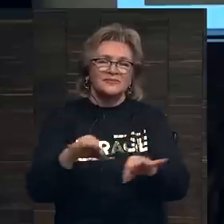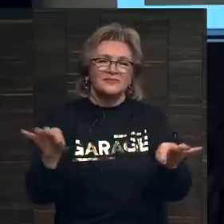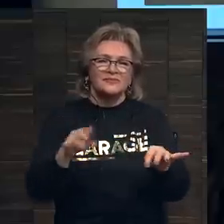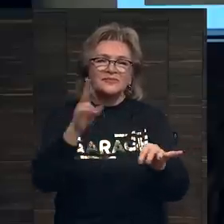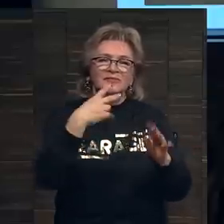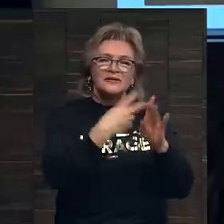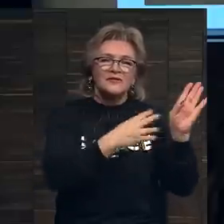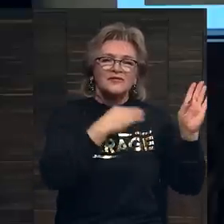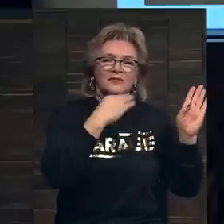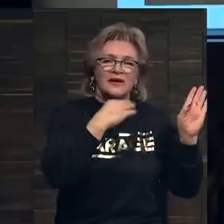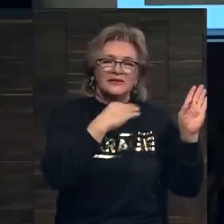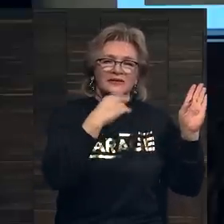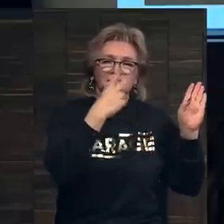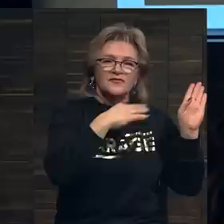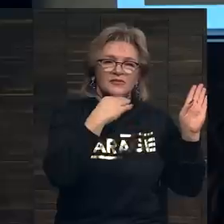Смотрите внимательно.